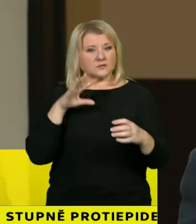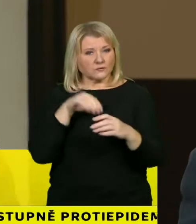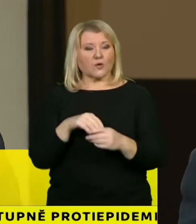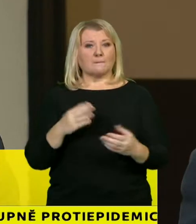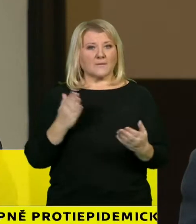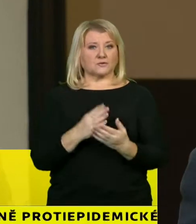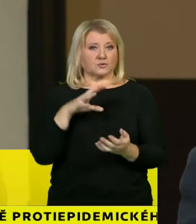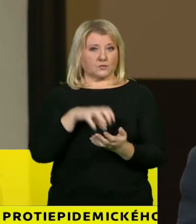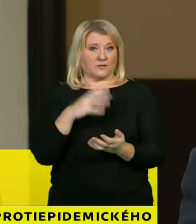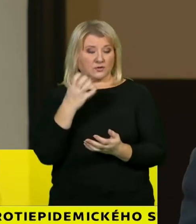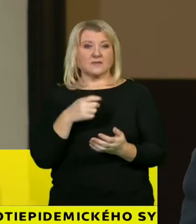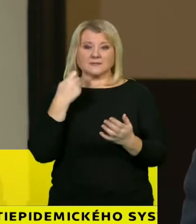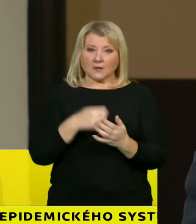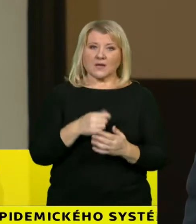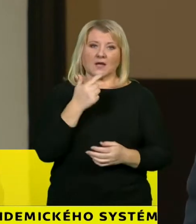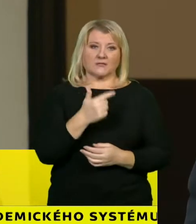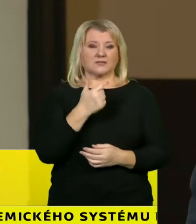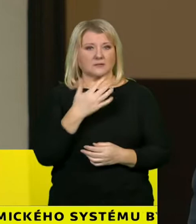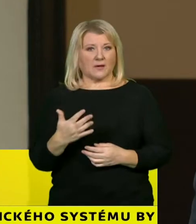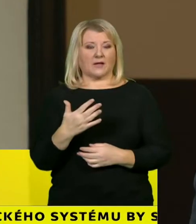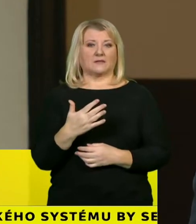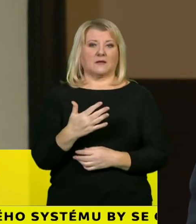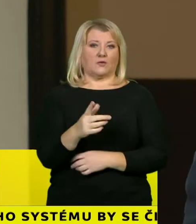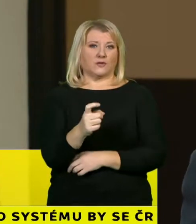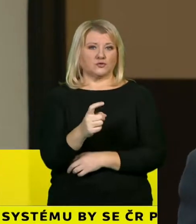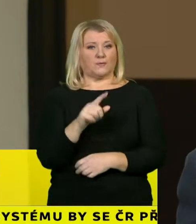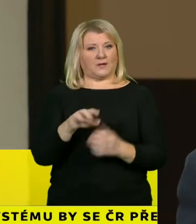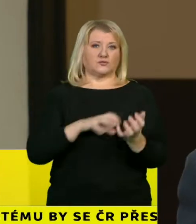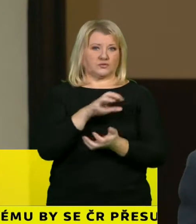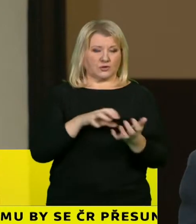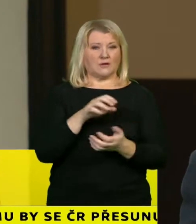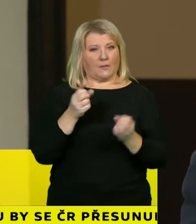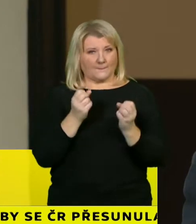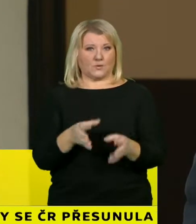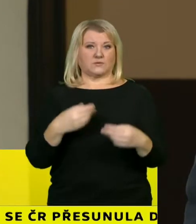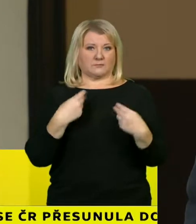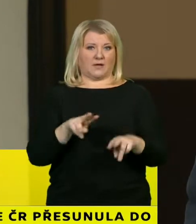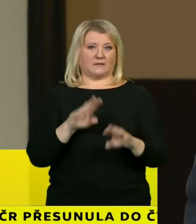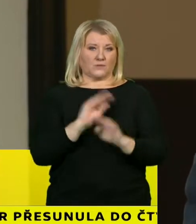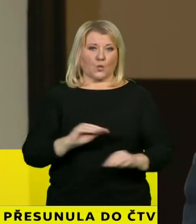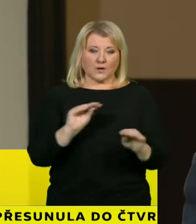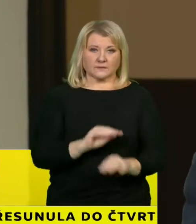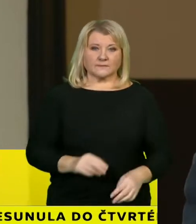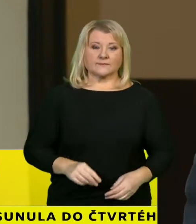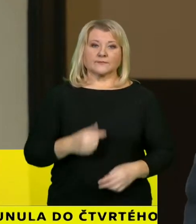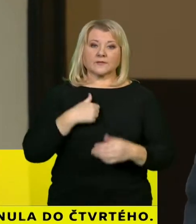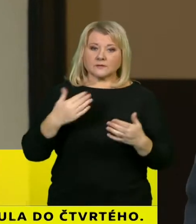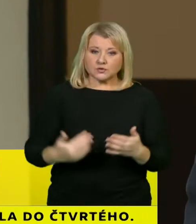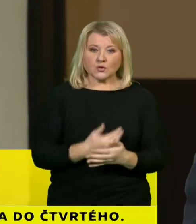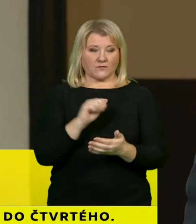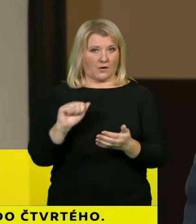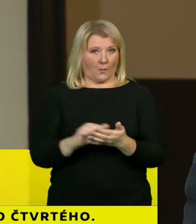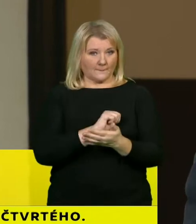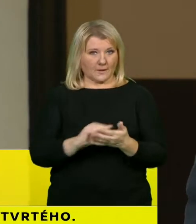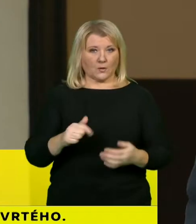toho školského psa od středy 25. listopadu. Znovu opakuji, jsem